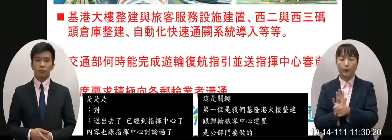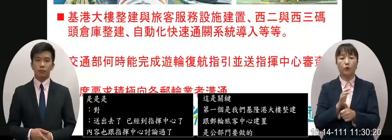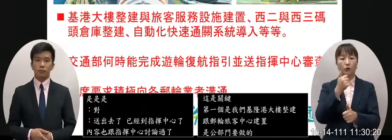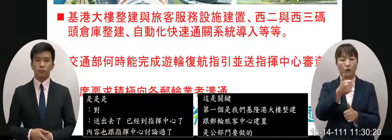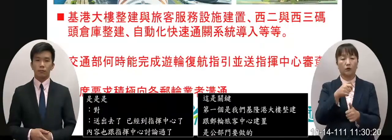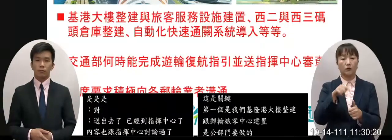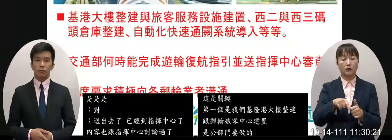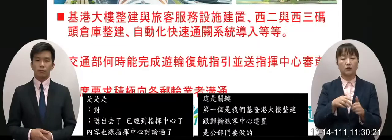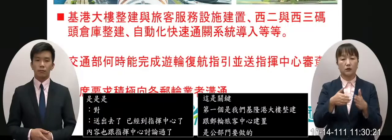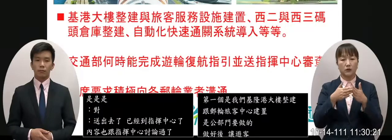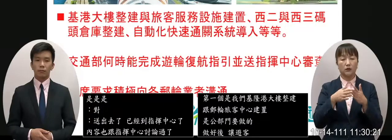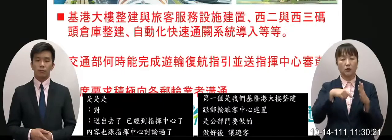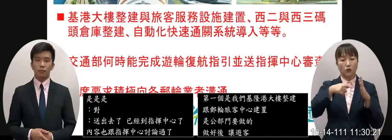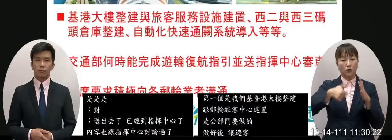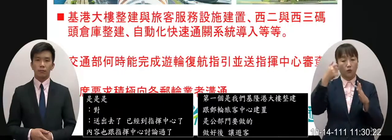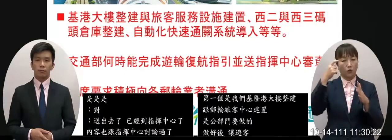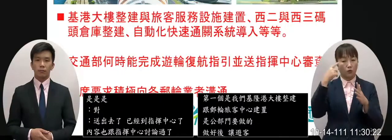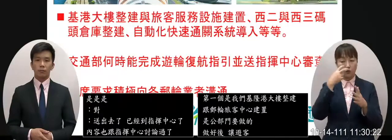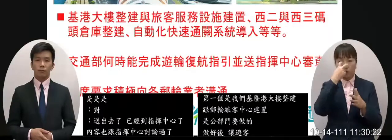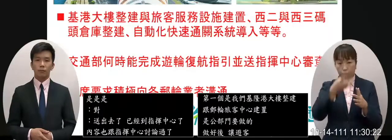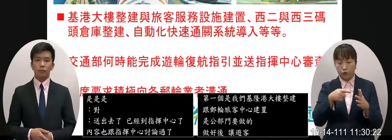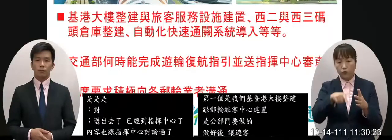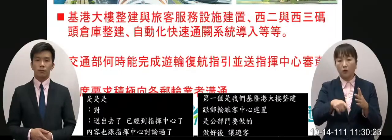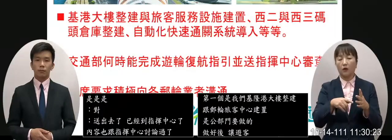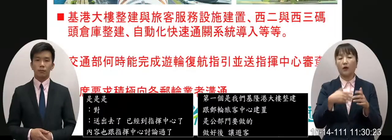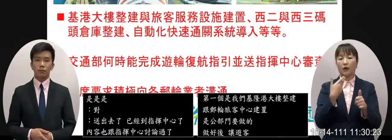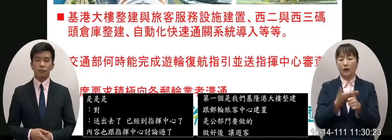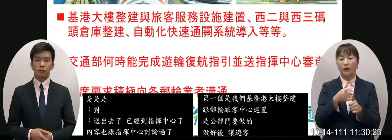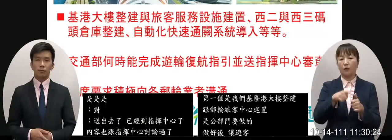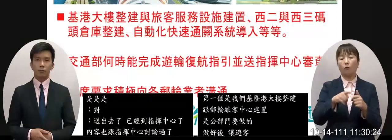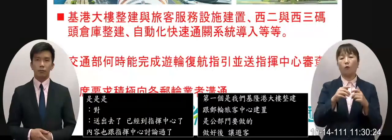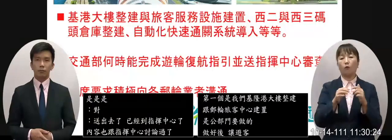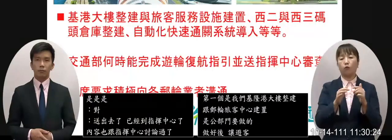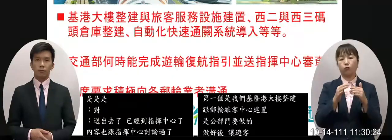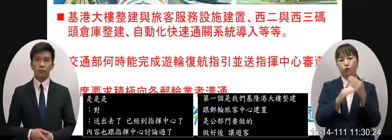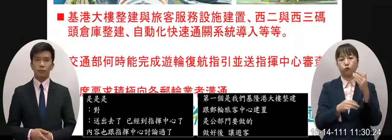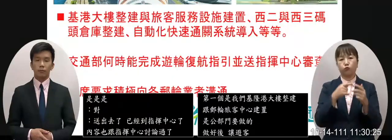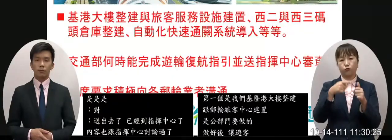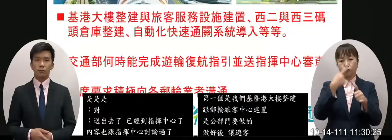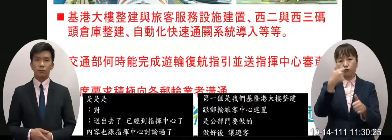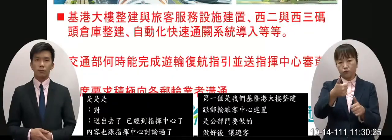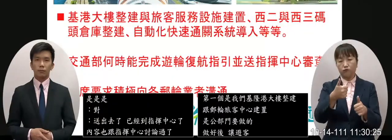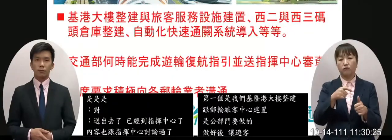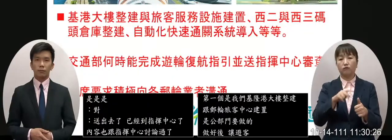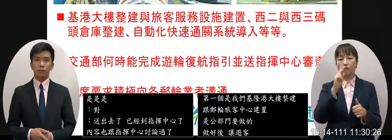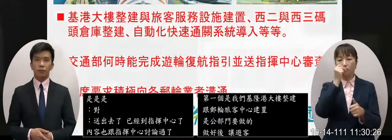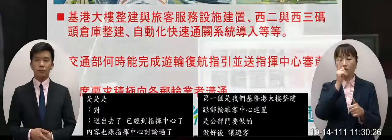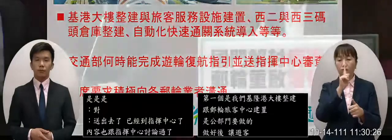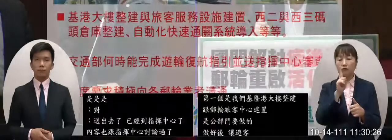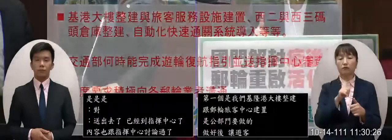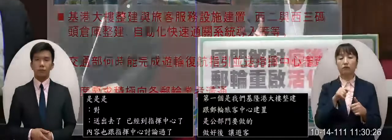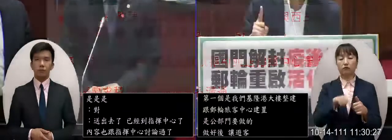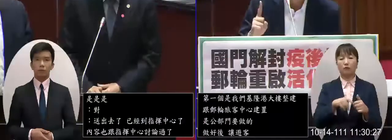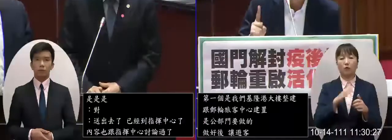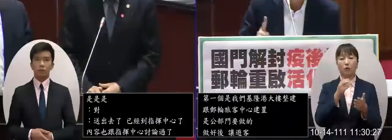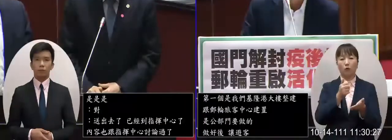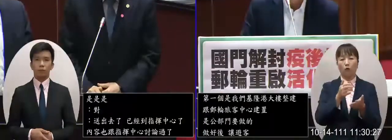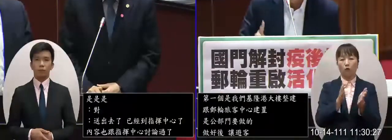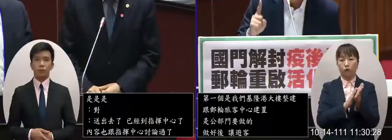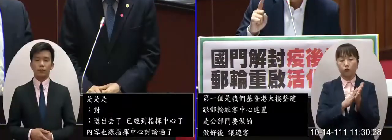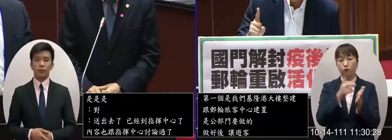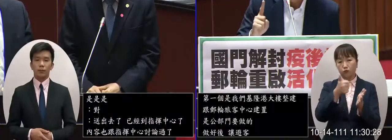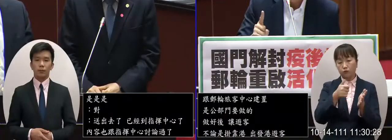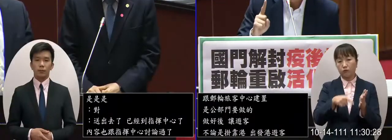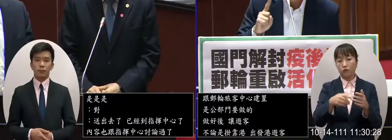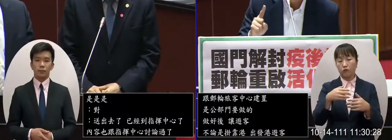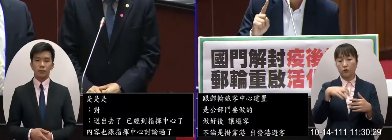施那這個就是院長去市島的時候看到的就是讓他覺得這是一流的服務設施尤其這裡面我也要特別稱讚我們的部